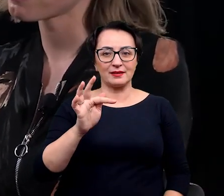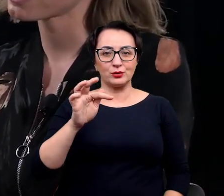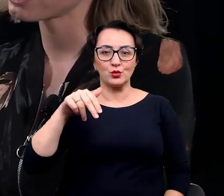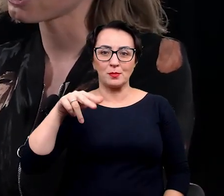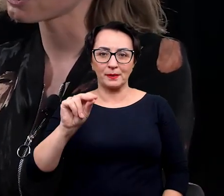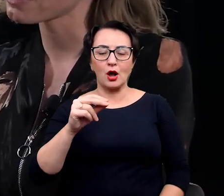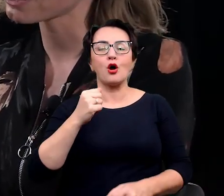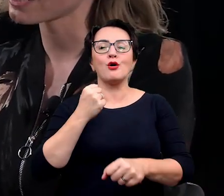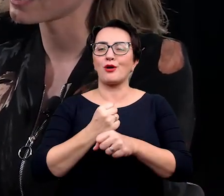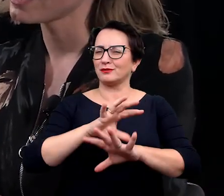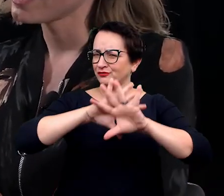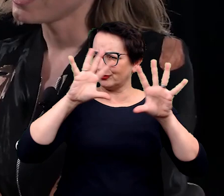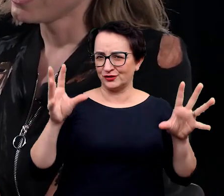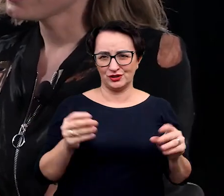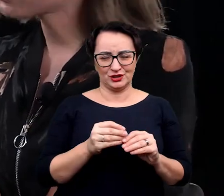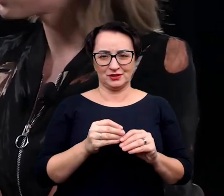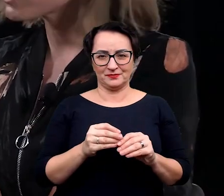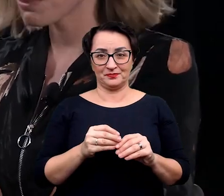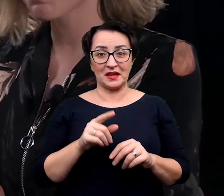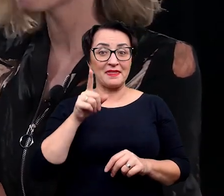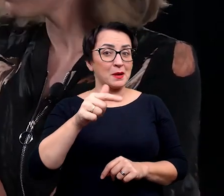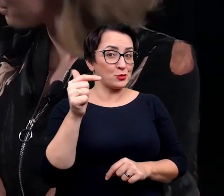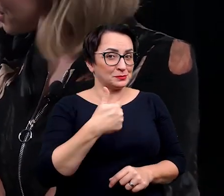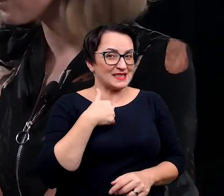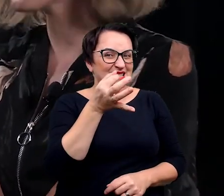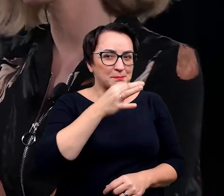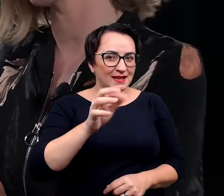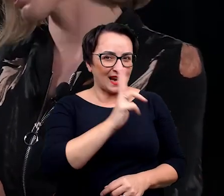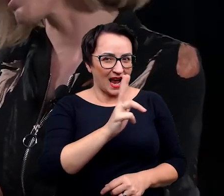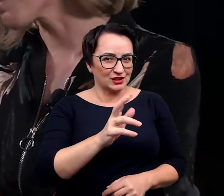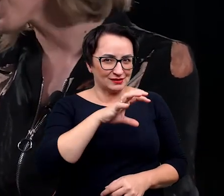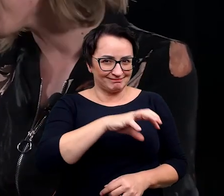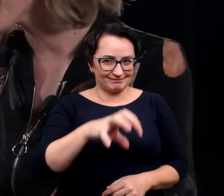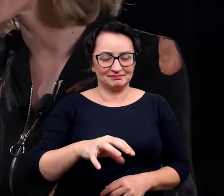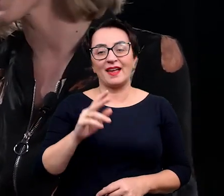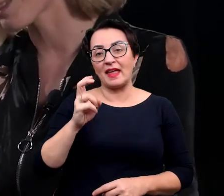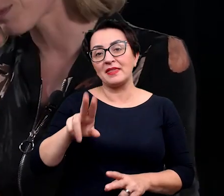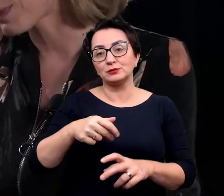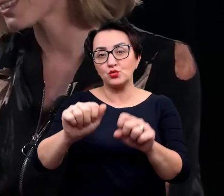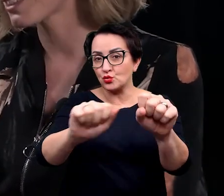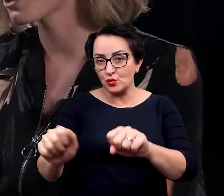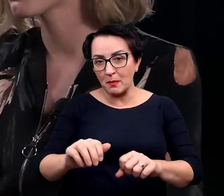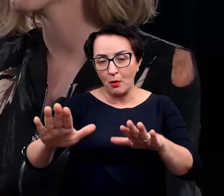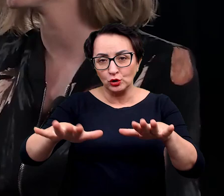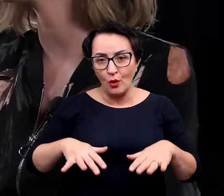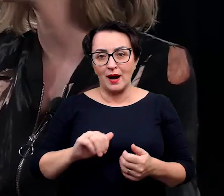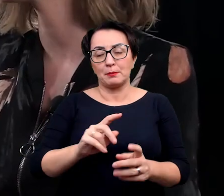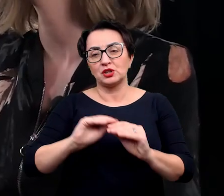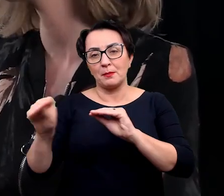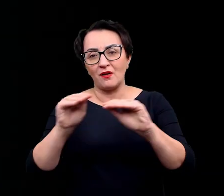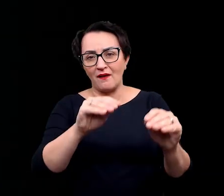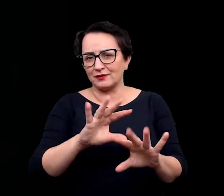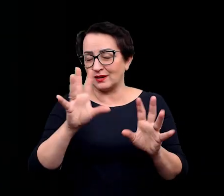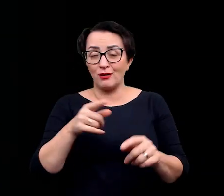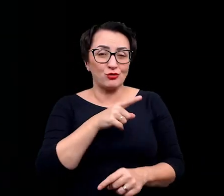małych firmach ma to do siebie, że jak trzeba zmyć podłogę, to się myje podłogę, jak trzeba zrobić przeprowadzkę, to się robi przeprowadzkę. są